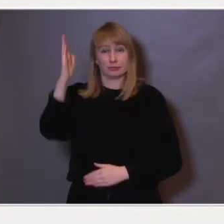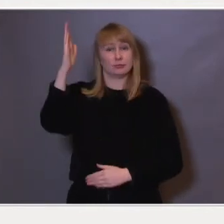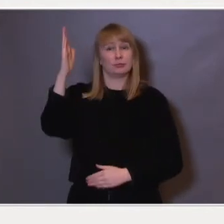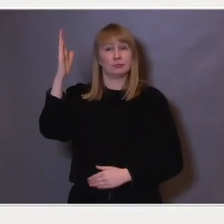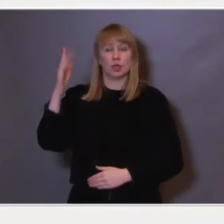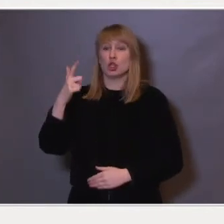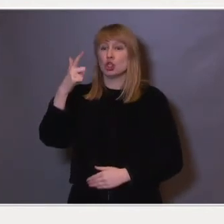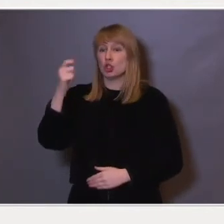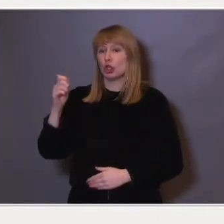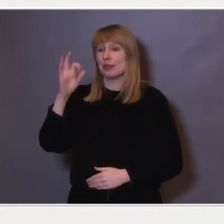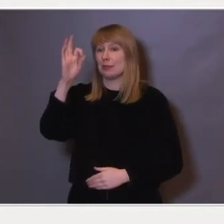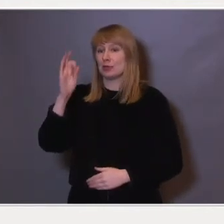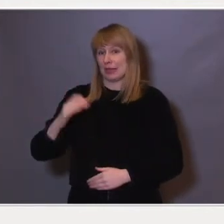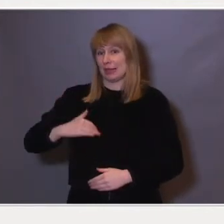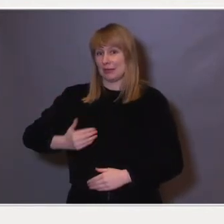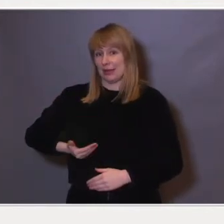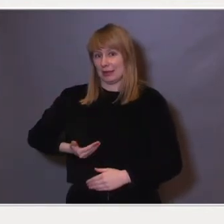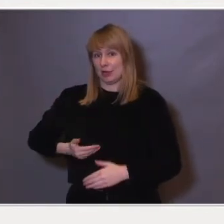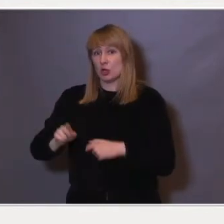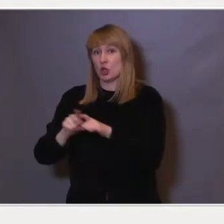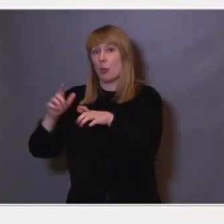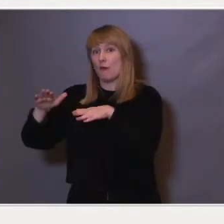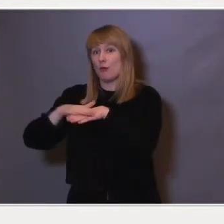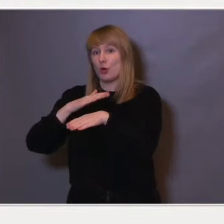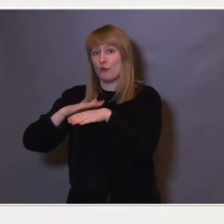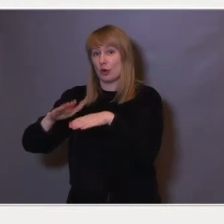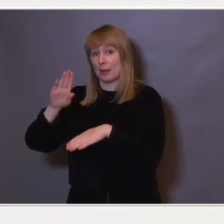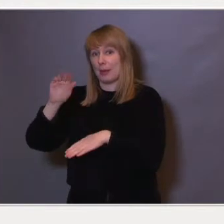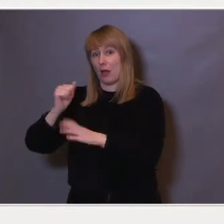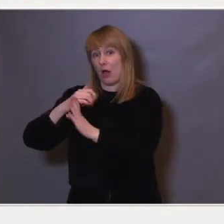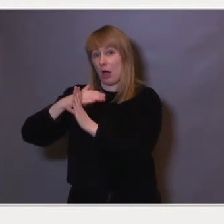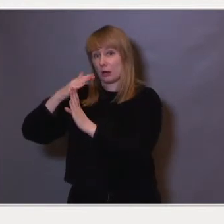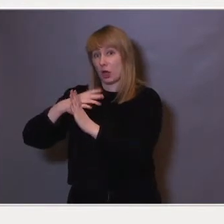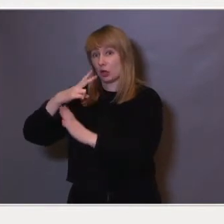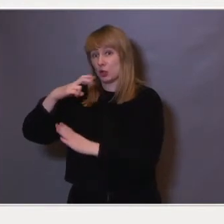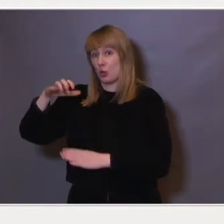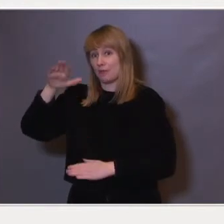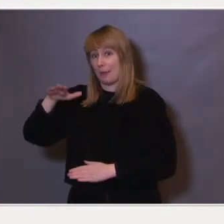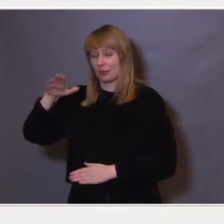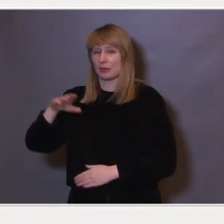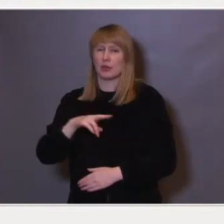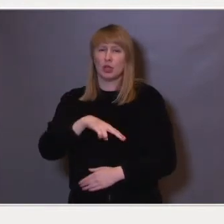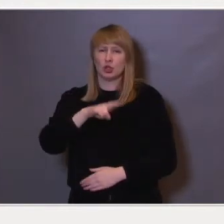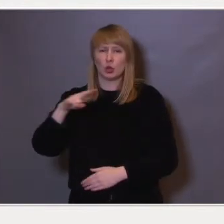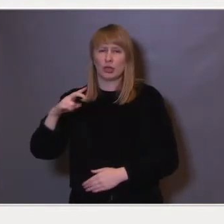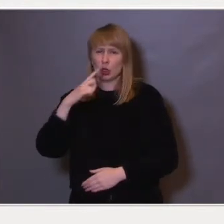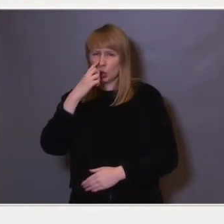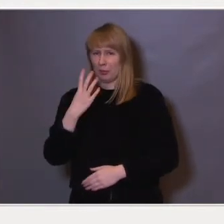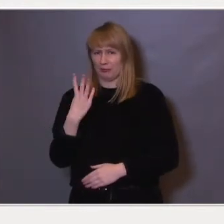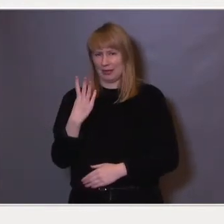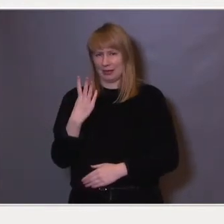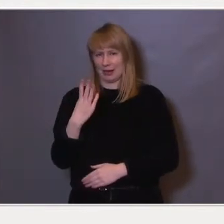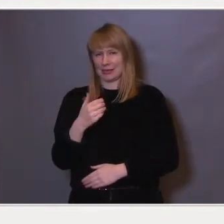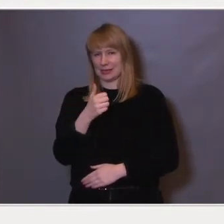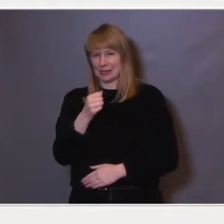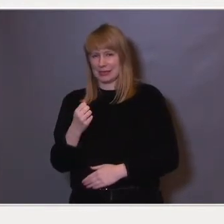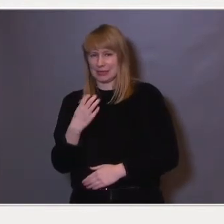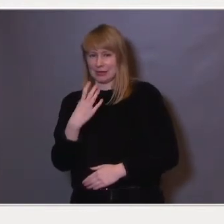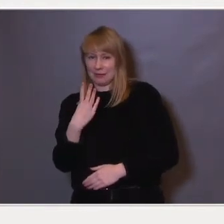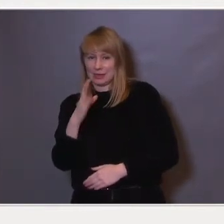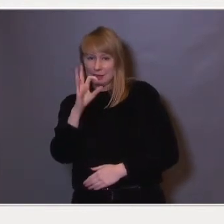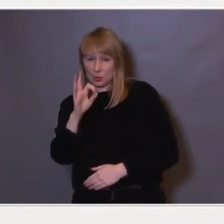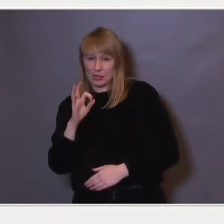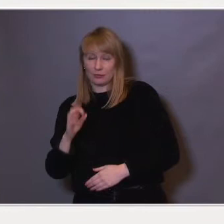nesten 70 prosent kvinner blant de som fullførte bachelorgrad i 2015. Norge ligger på fjerde plass med 64 prosent,